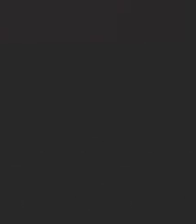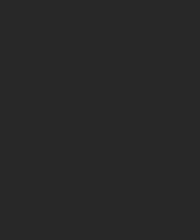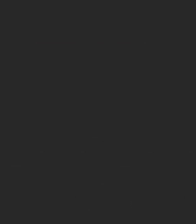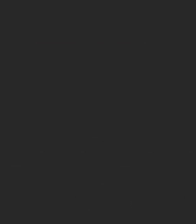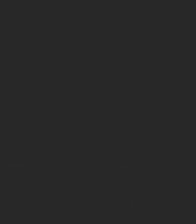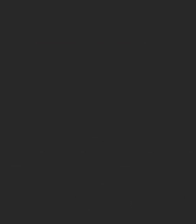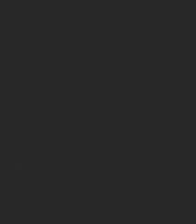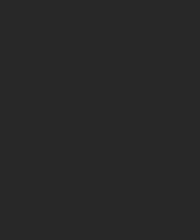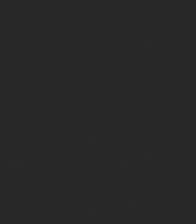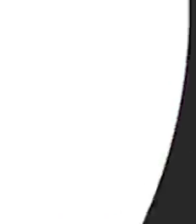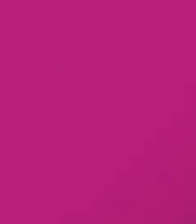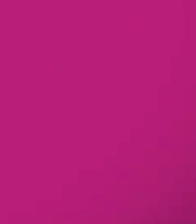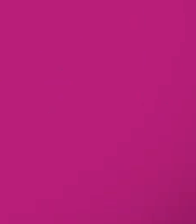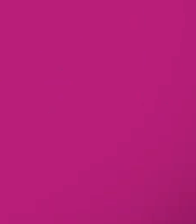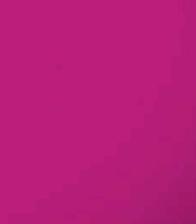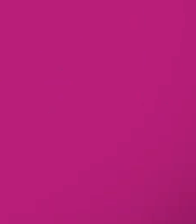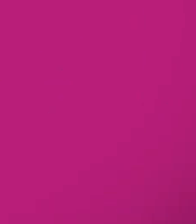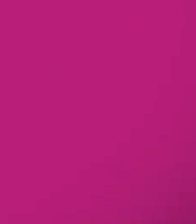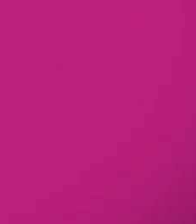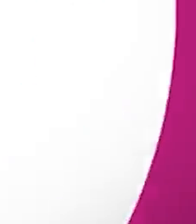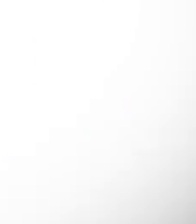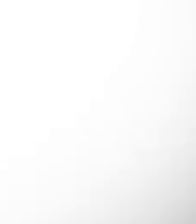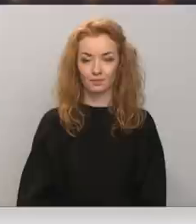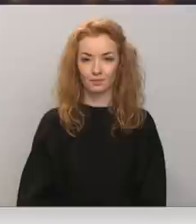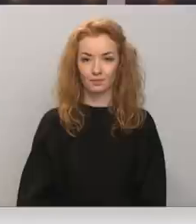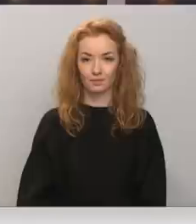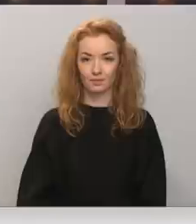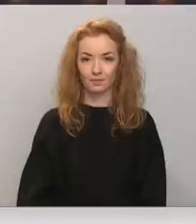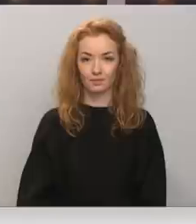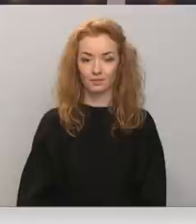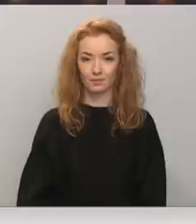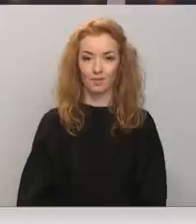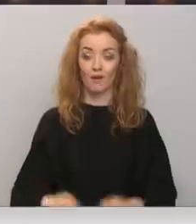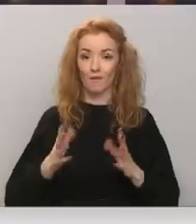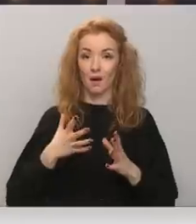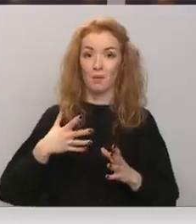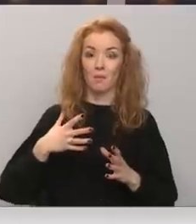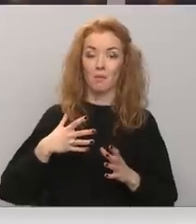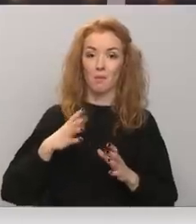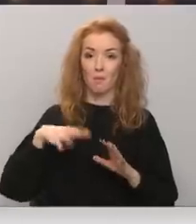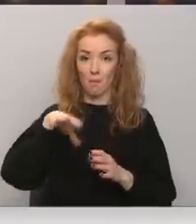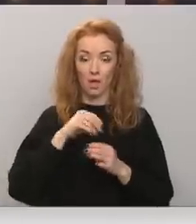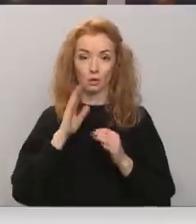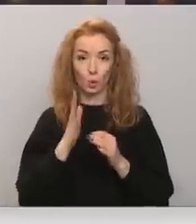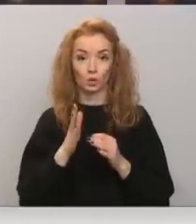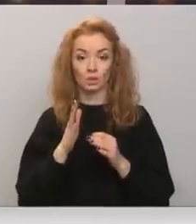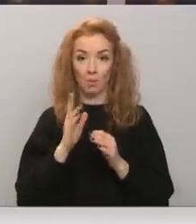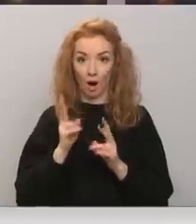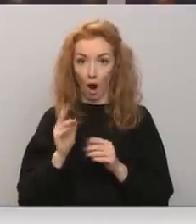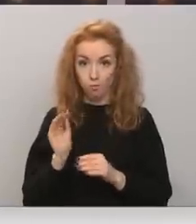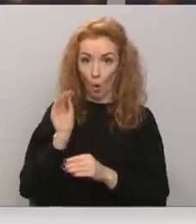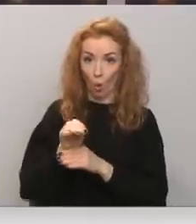Re! Viss ēters ir te! Vai mēs te būsim bonusā jaunajam īpašniekam?